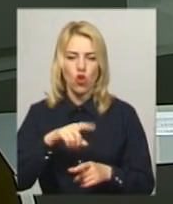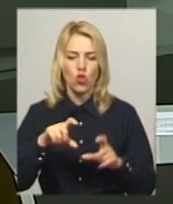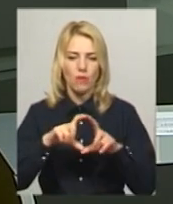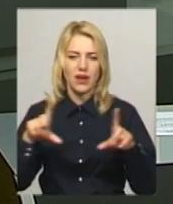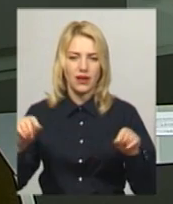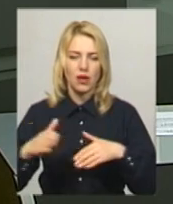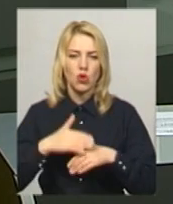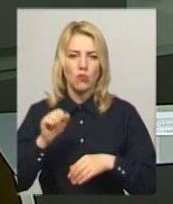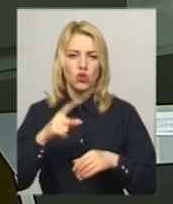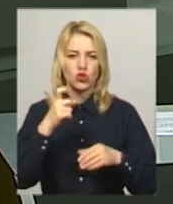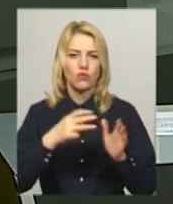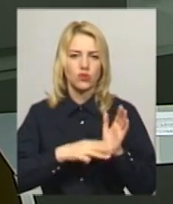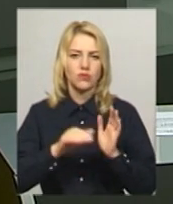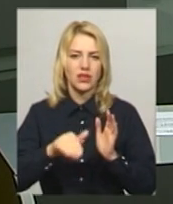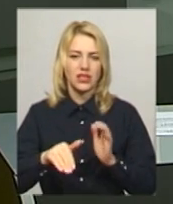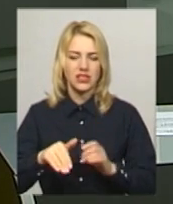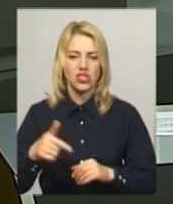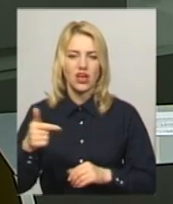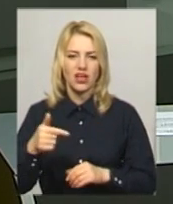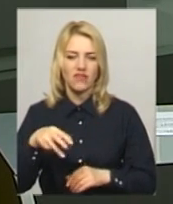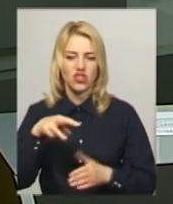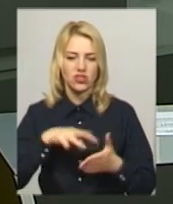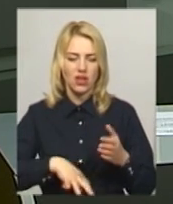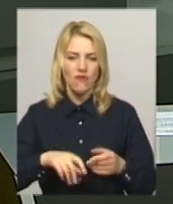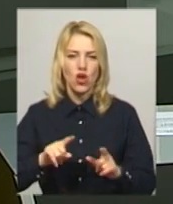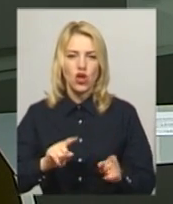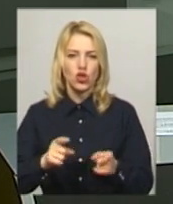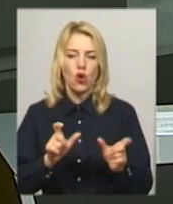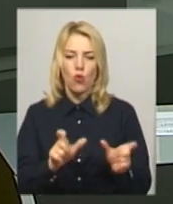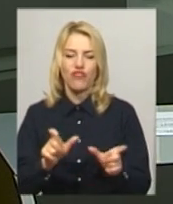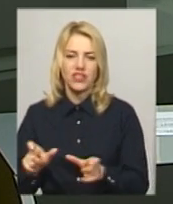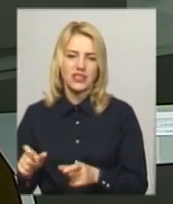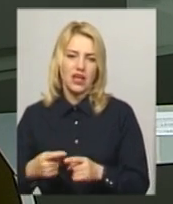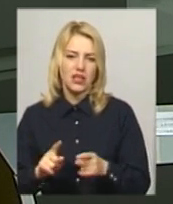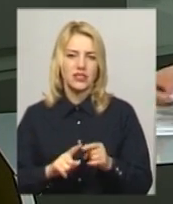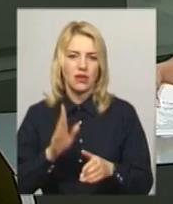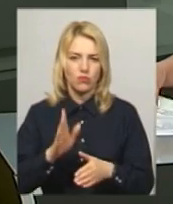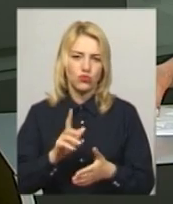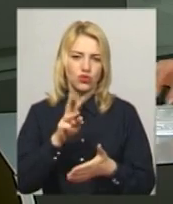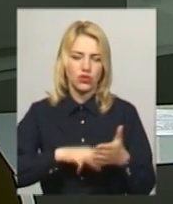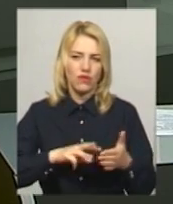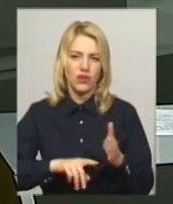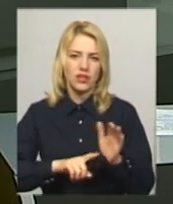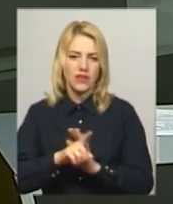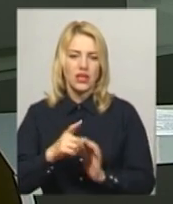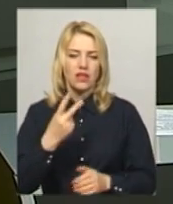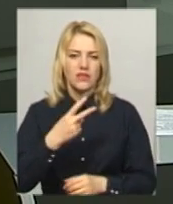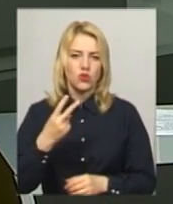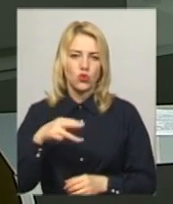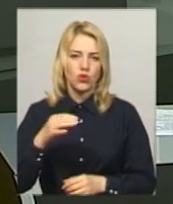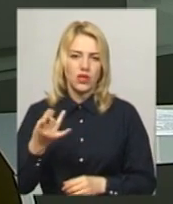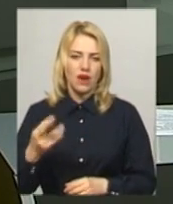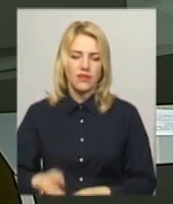тисяч гривень штрафу з конфіскацією. Стягувати їх почнуть від 22 травня. Дні Європи